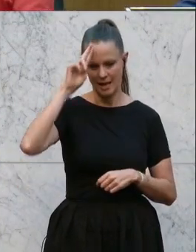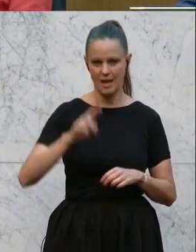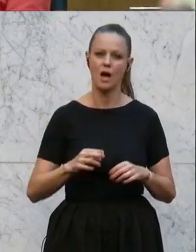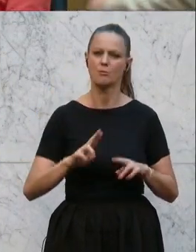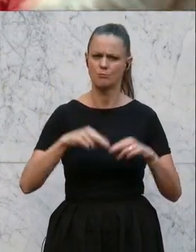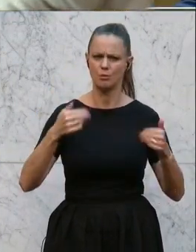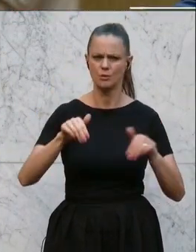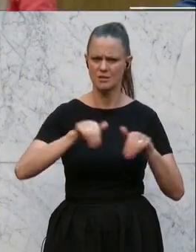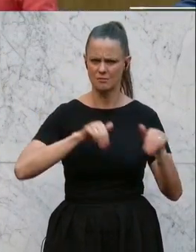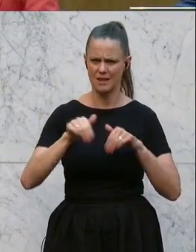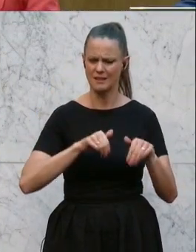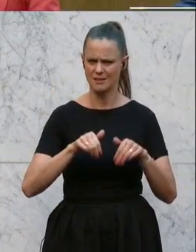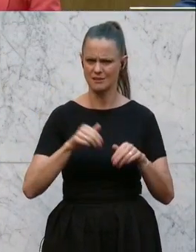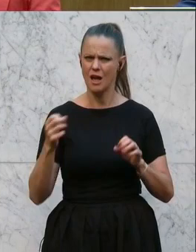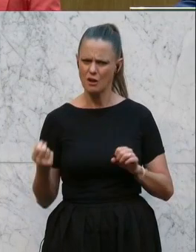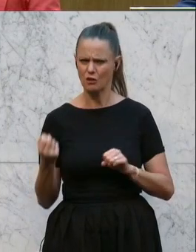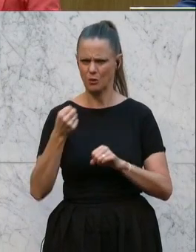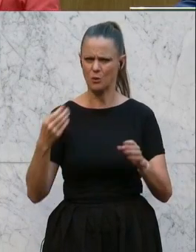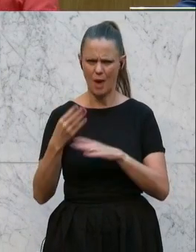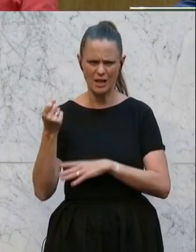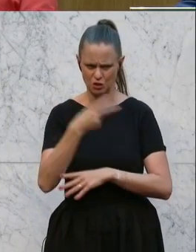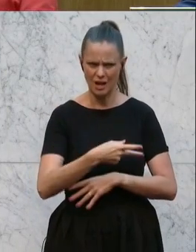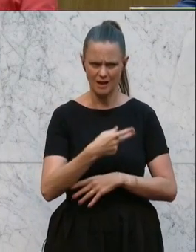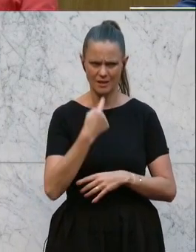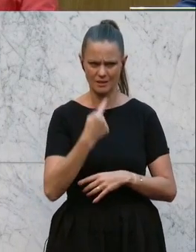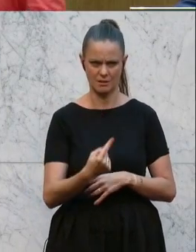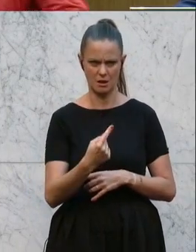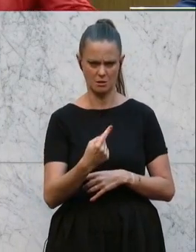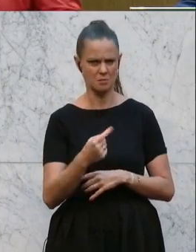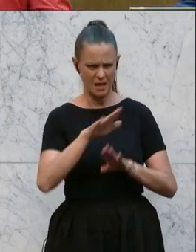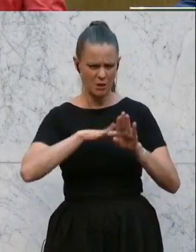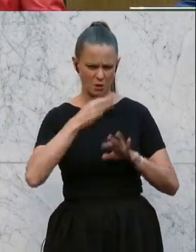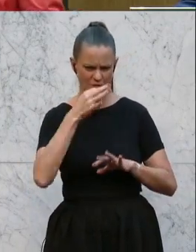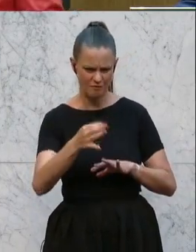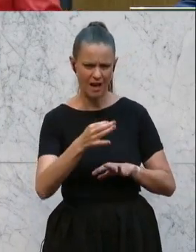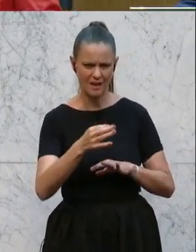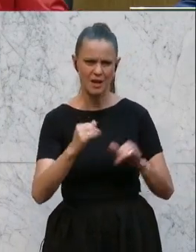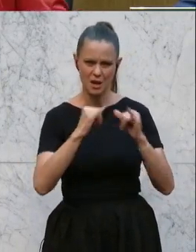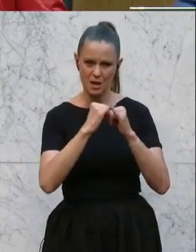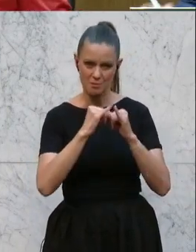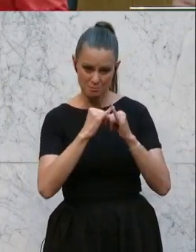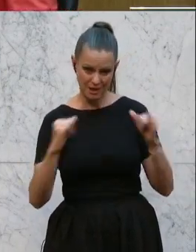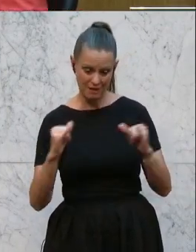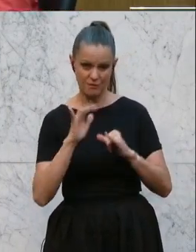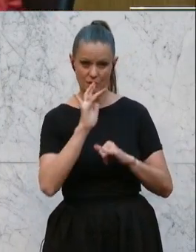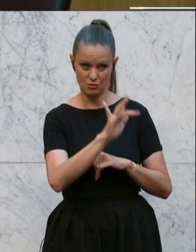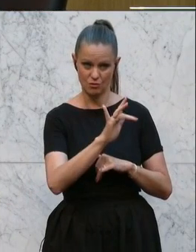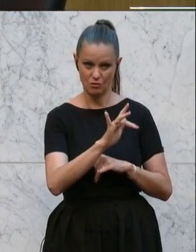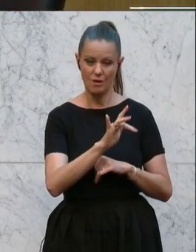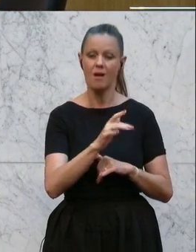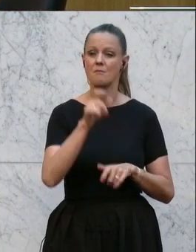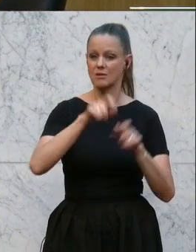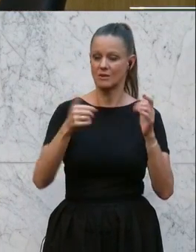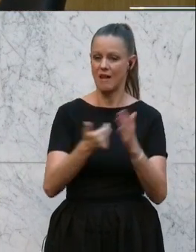angesprochen. Hintergrund meiner Frage ist ein offener Brief an Sie von den Personalvertreterinnen der Berufsschulen,